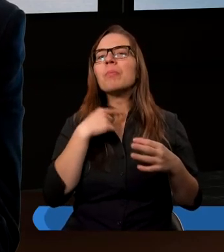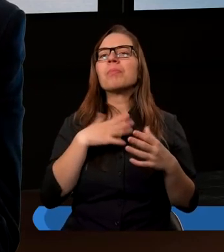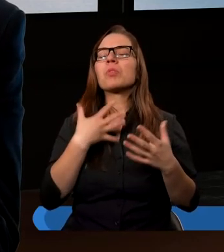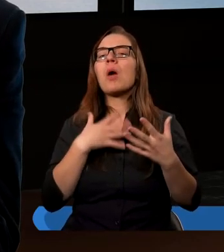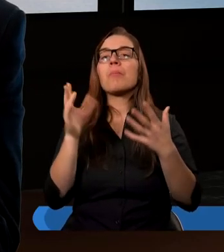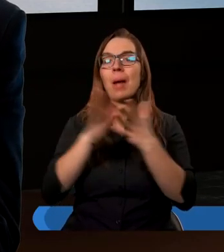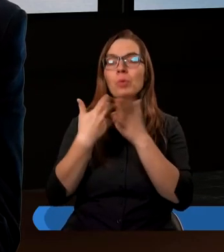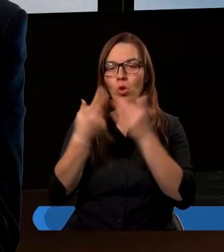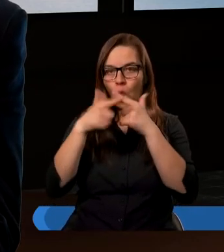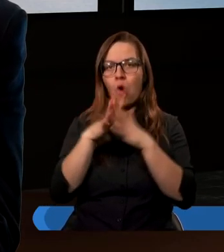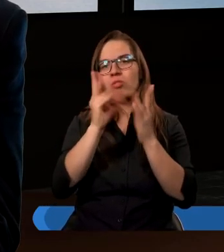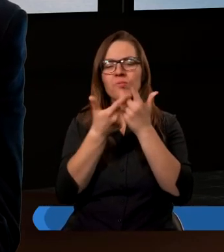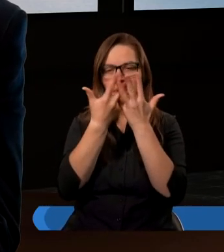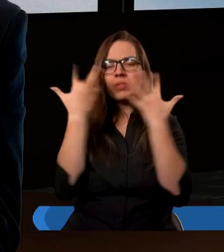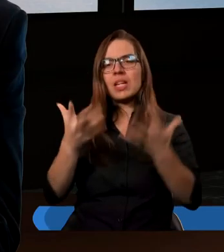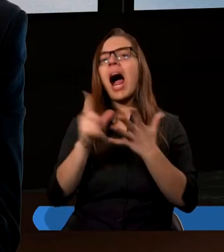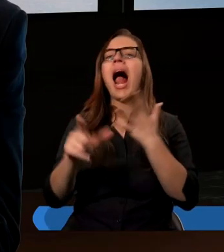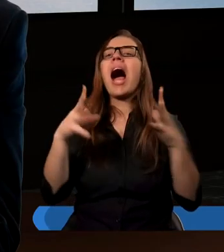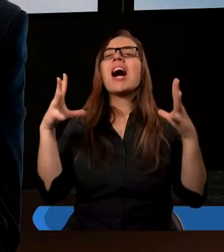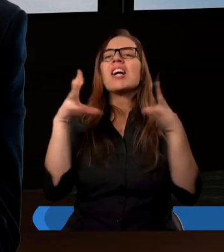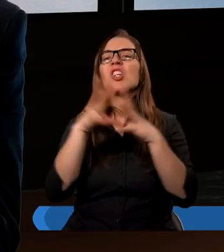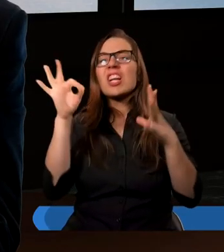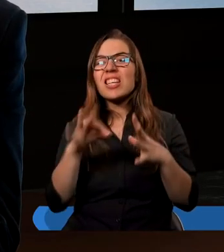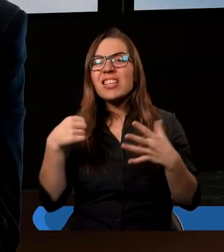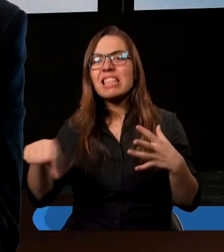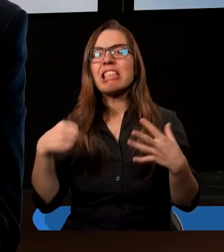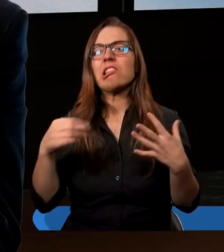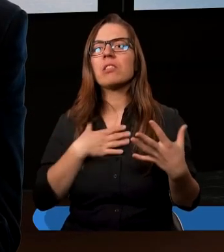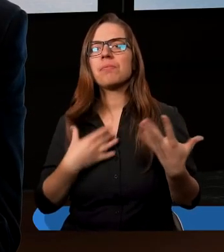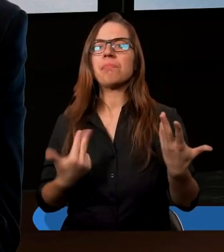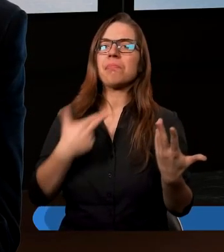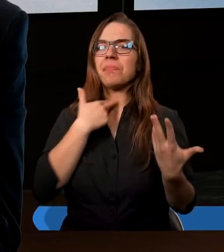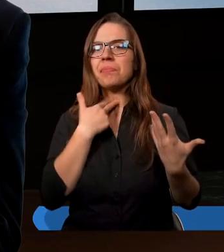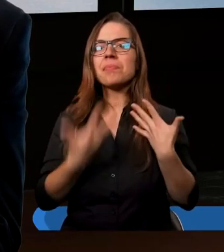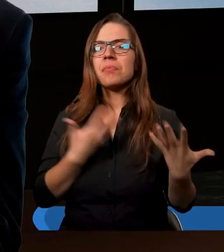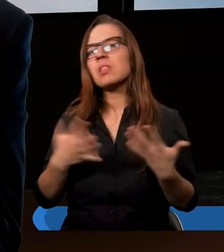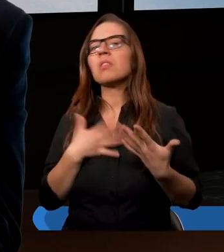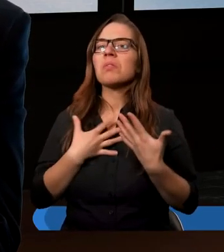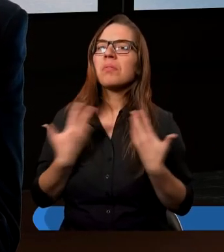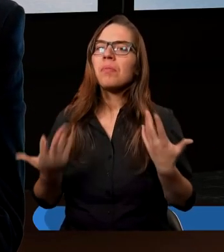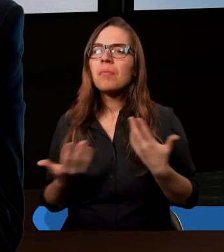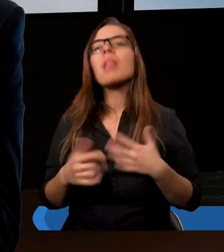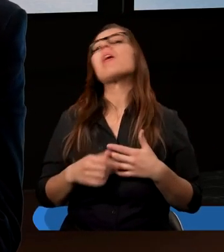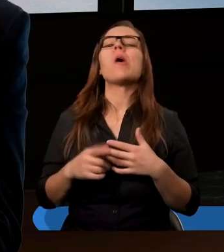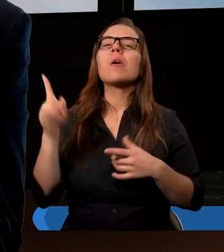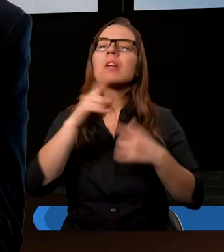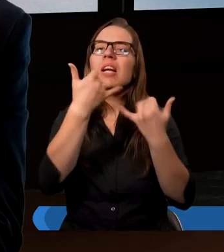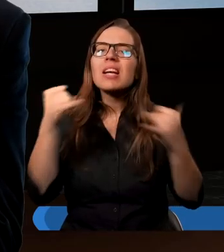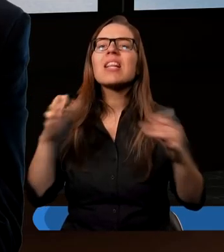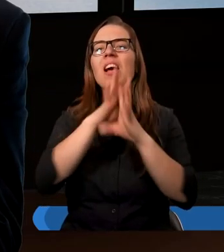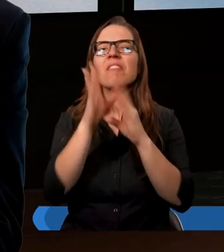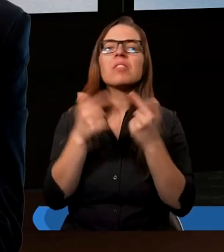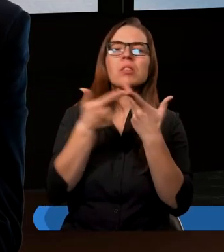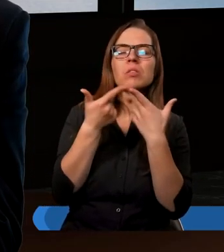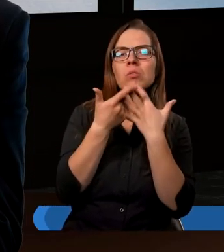było problemem. Przyjść do Kościoła, on by przyszedł nawet i wszystkie inne zasady Kościoła